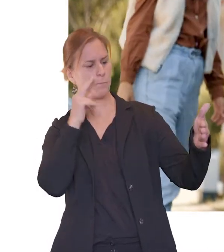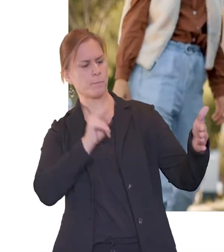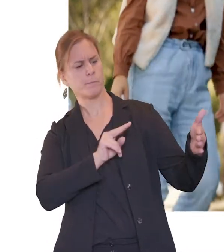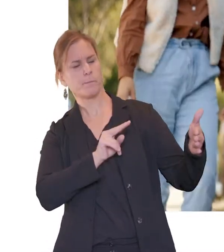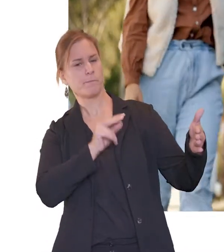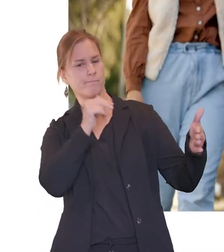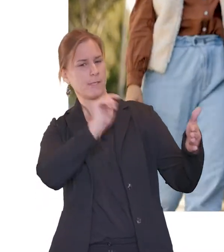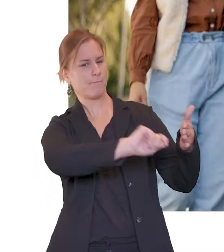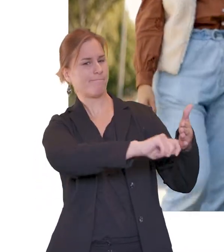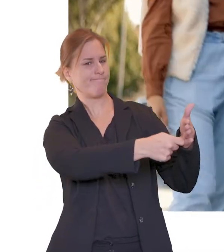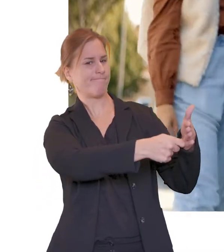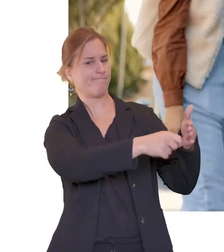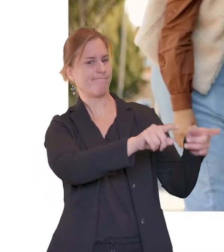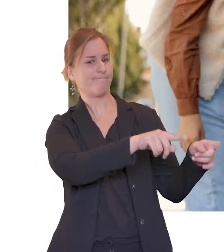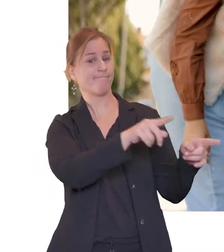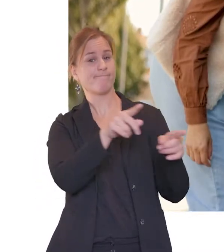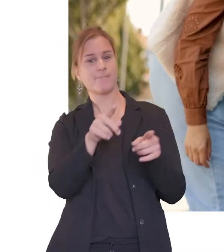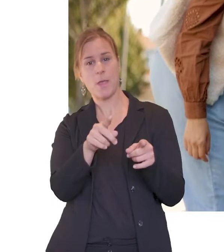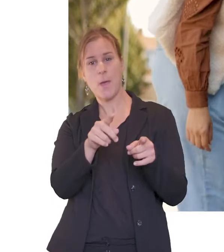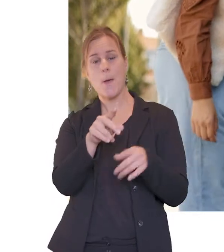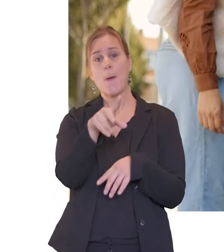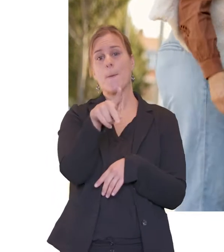weg die niet is afgesloten.